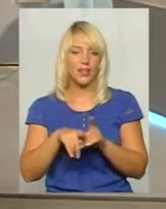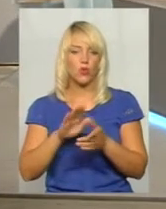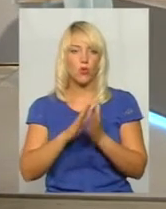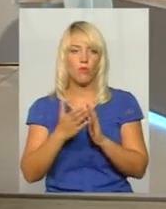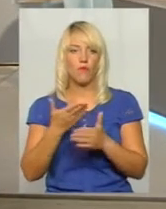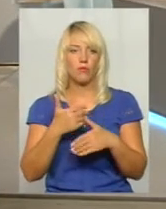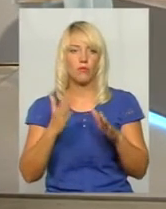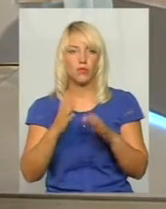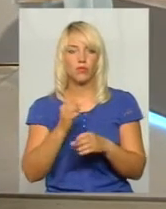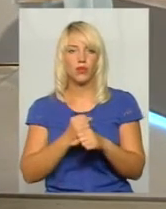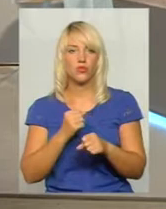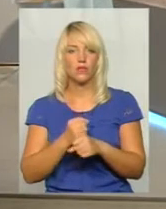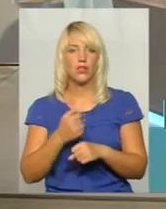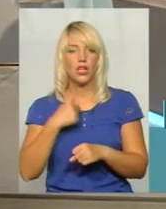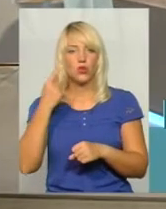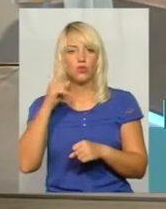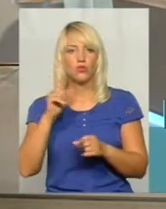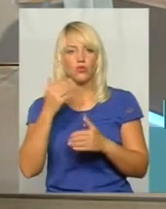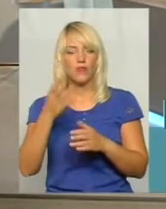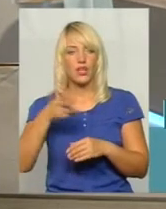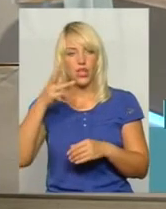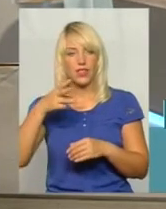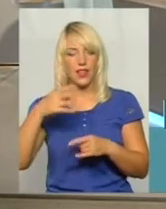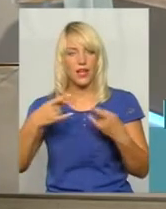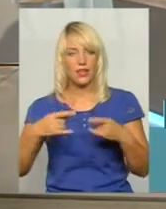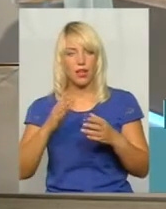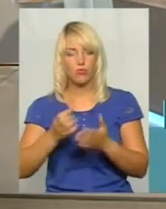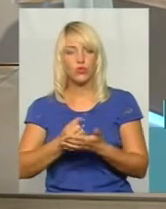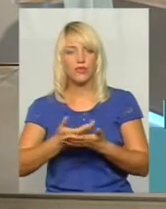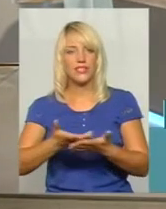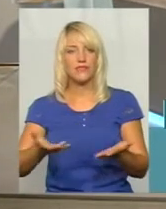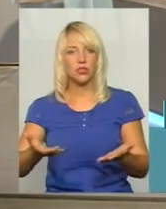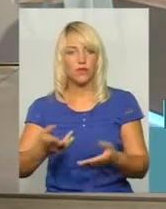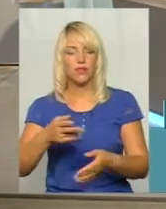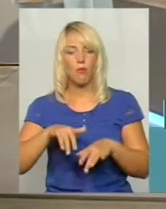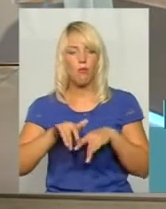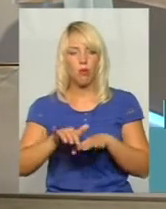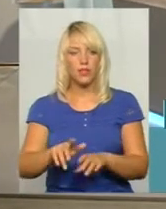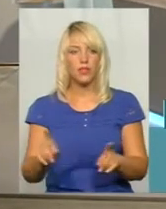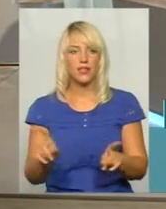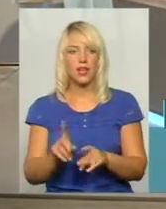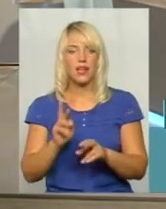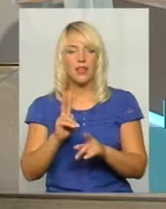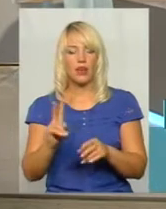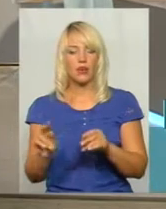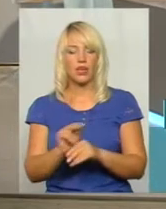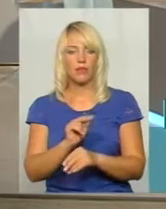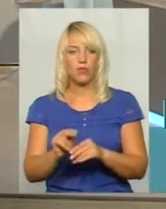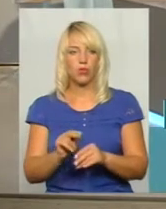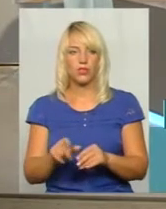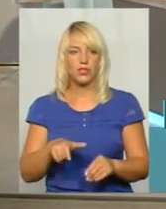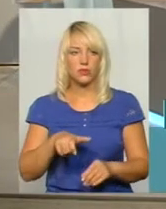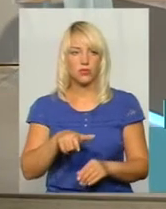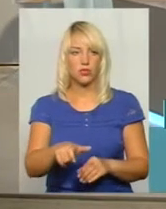працювати. Я думаю, що ваш телеканал буде висвітлювати події, які проходять, як проходить ремонт злітно